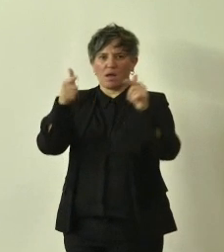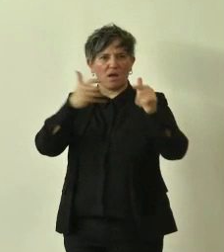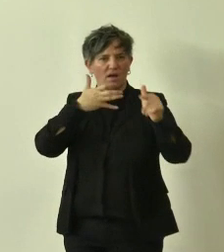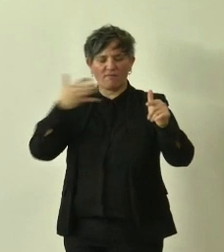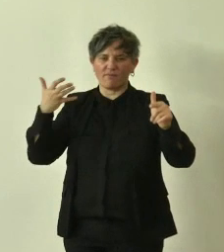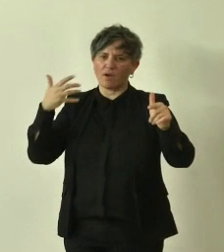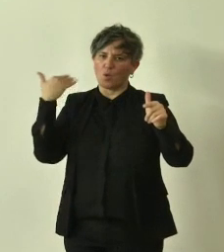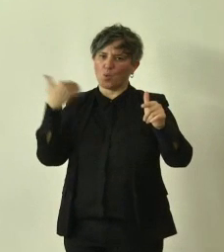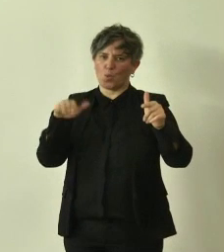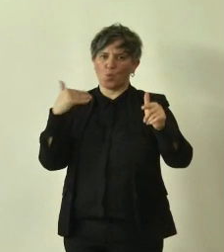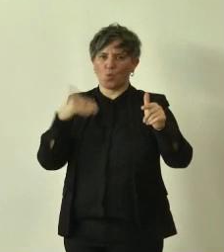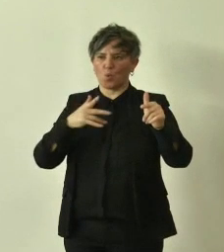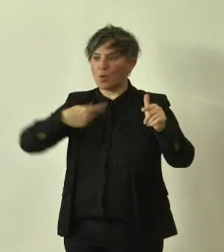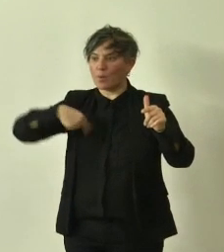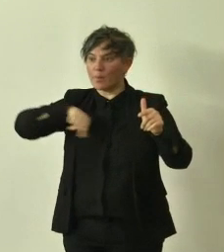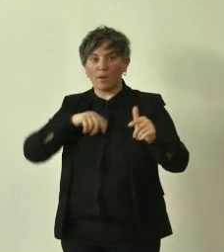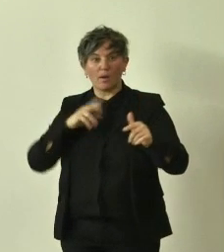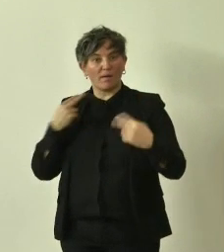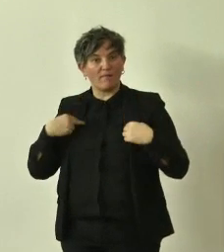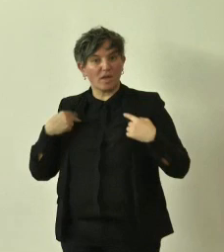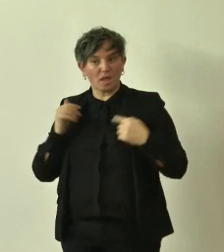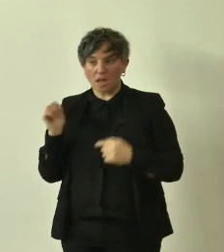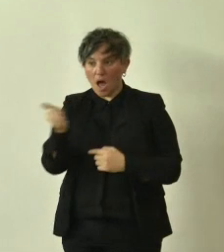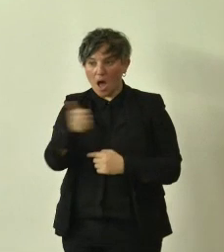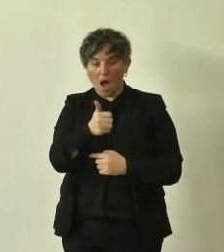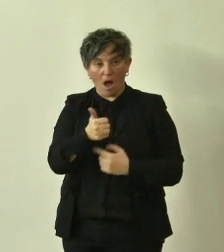in tutti gli aspetti della nostra vita non solo per